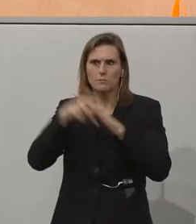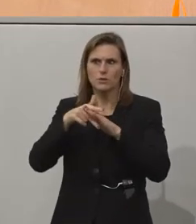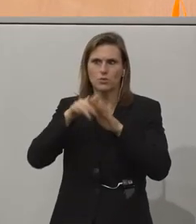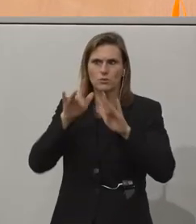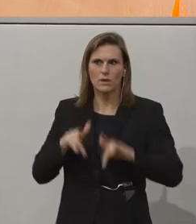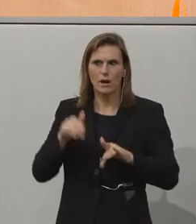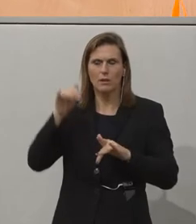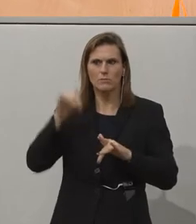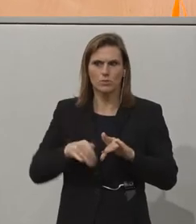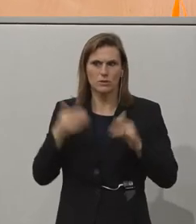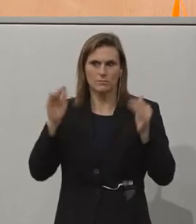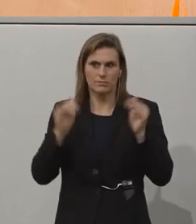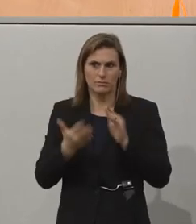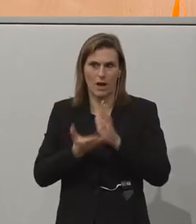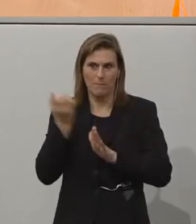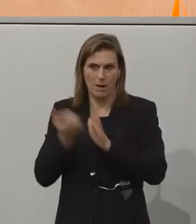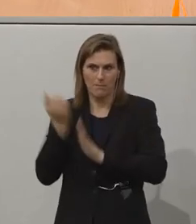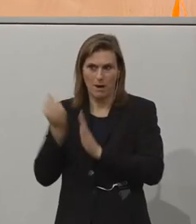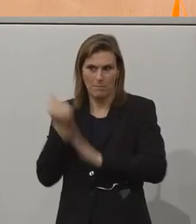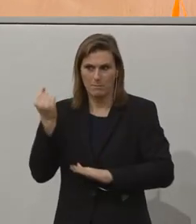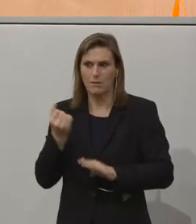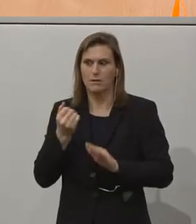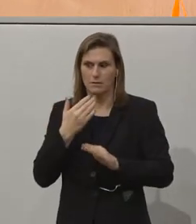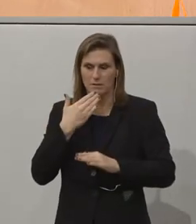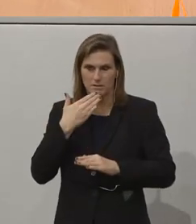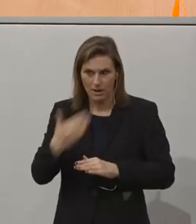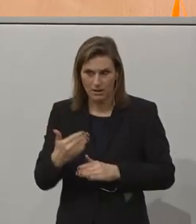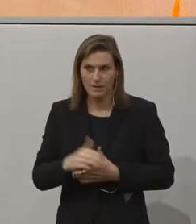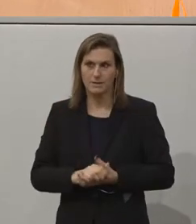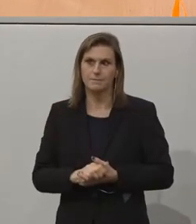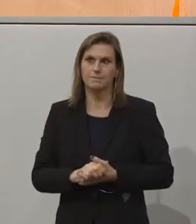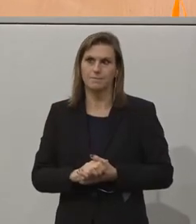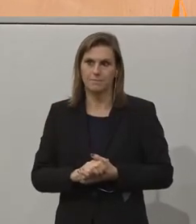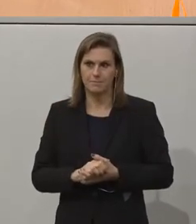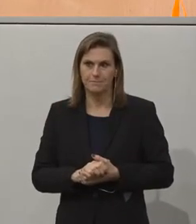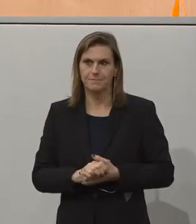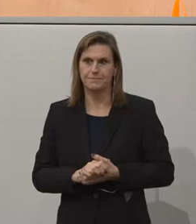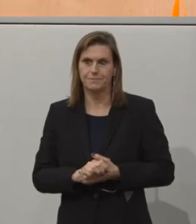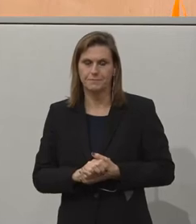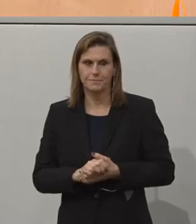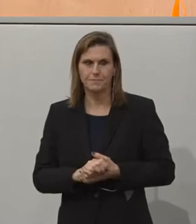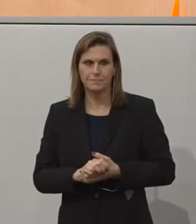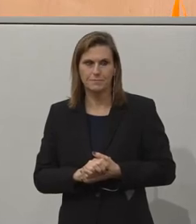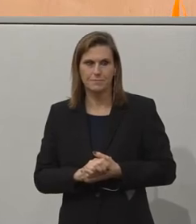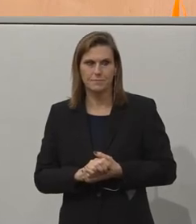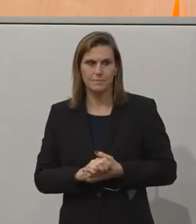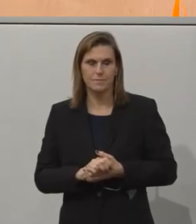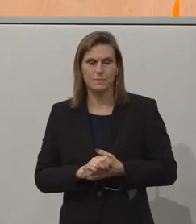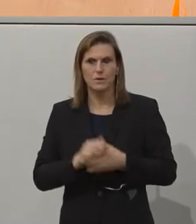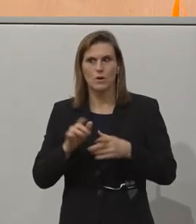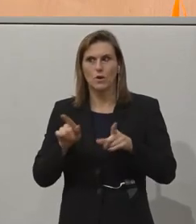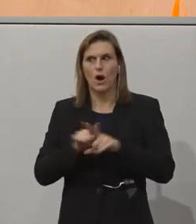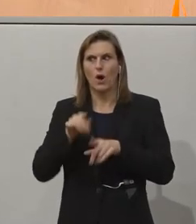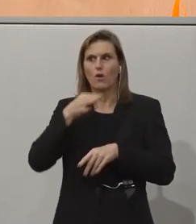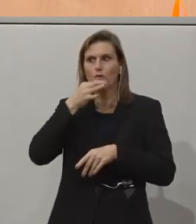question will come right next to the first. Die zweite Frage kommt vom Geschäftsführer von Videbis Österreich, einem